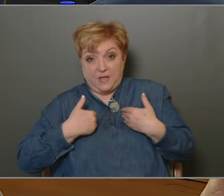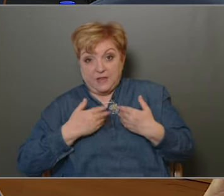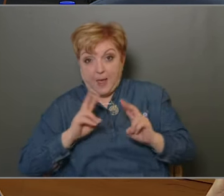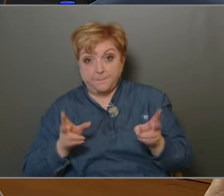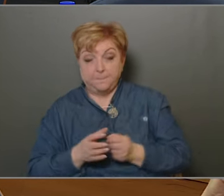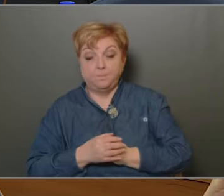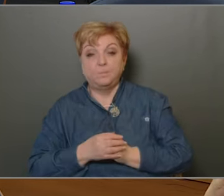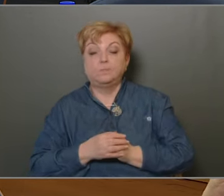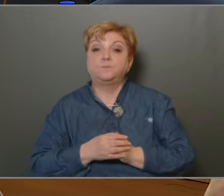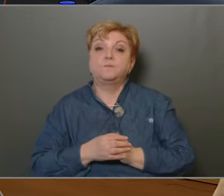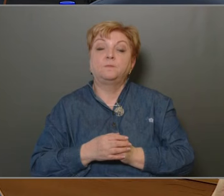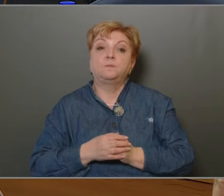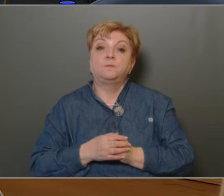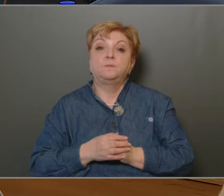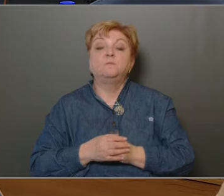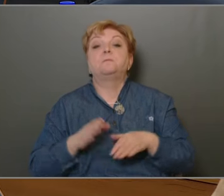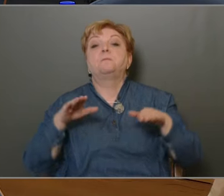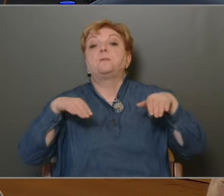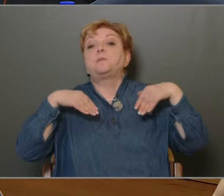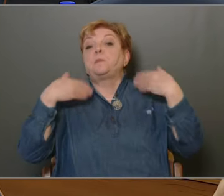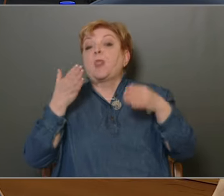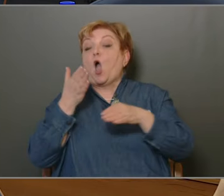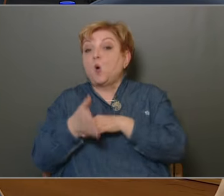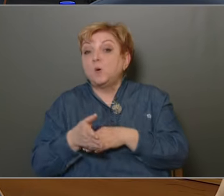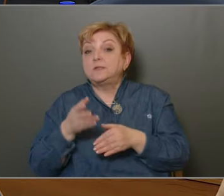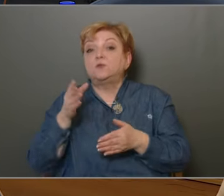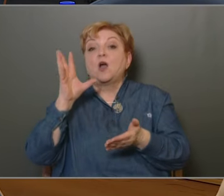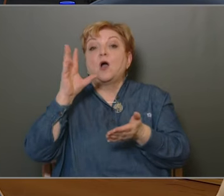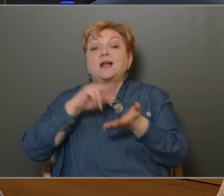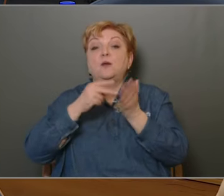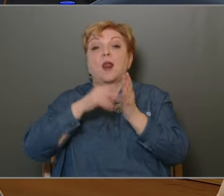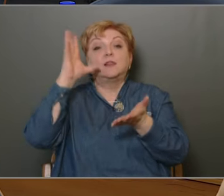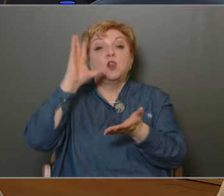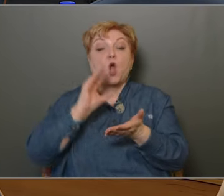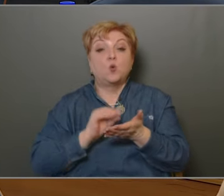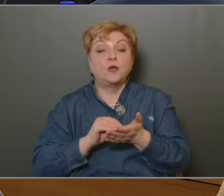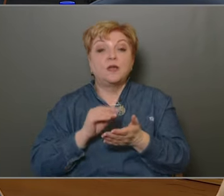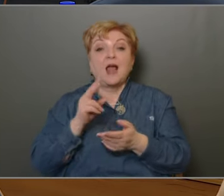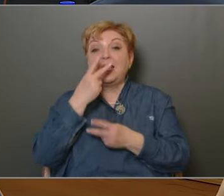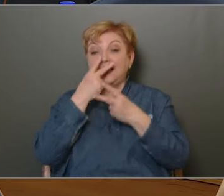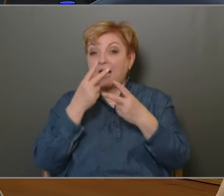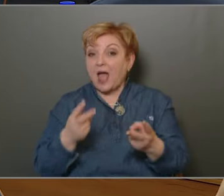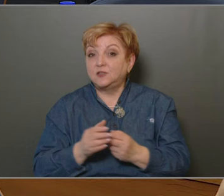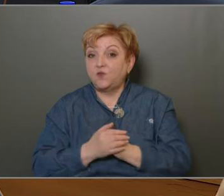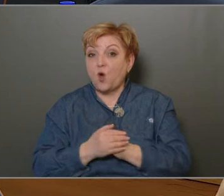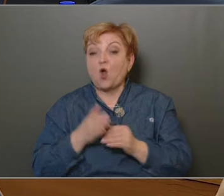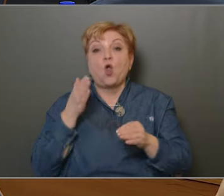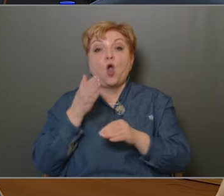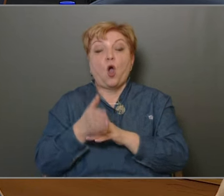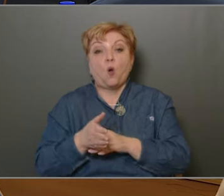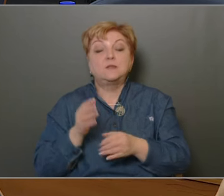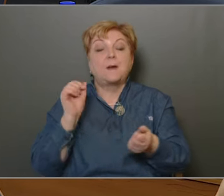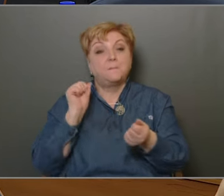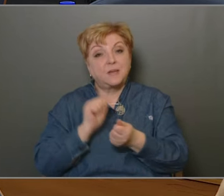nem. Na most ahhoz, hogy a kerület lakói el legyenek látva, ahhoz